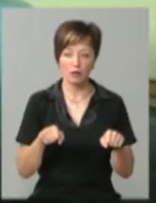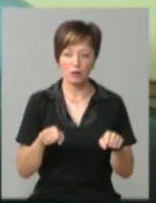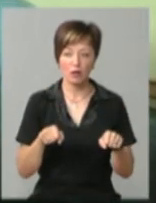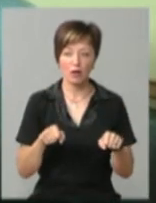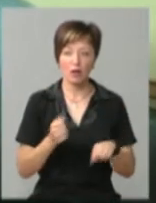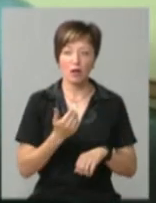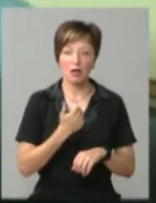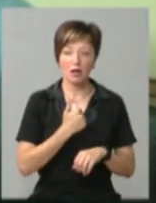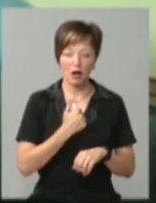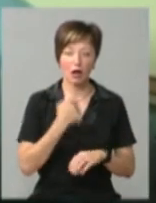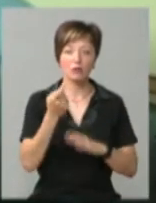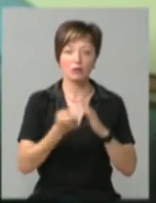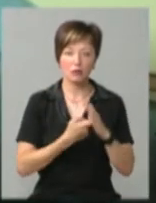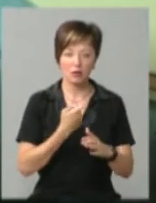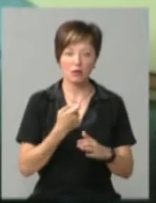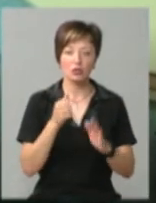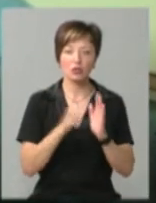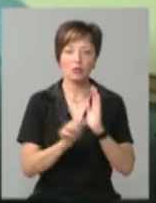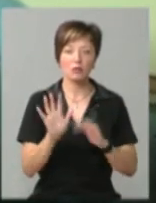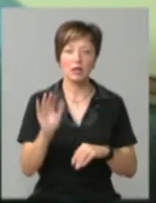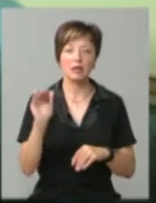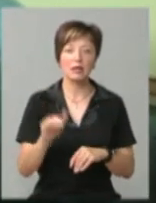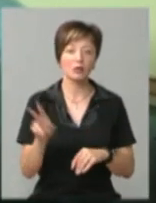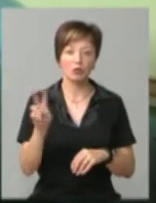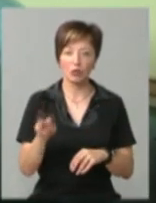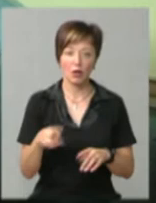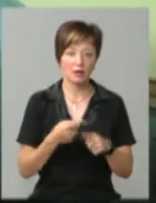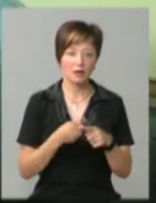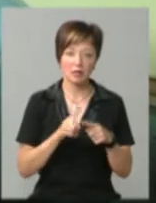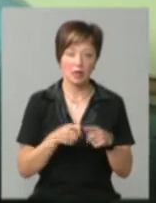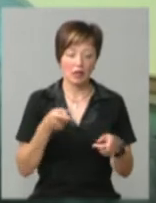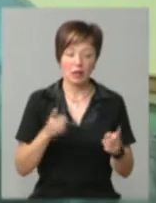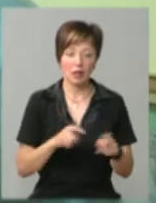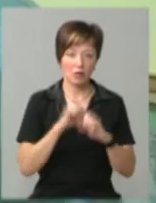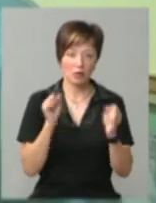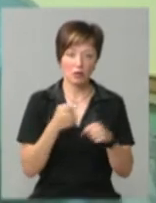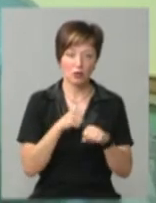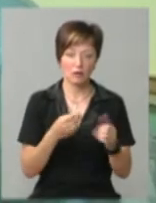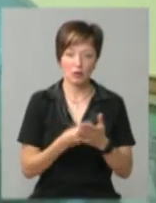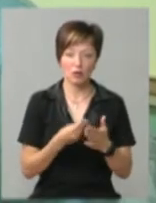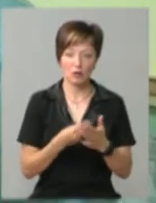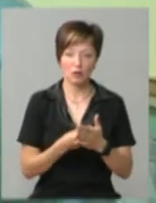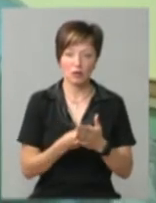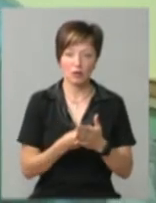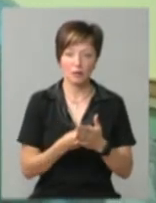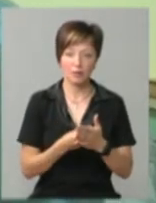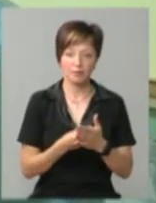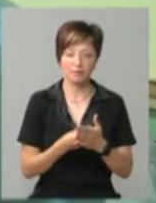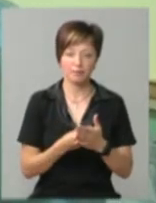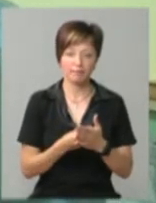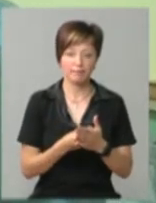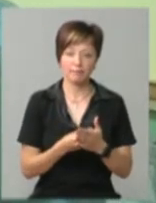бо я узнавав, ходив 65 тисяч доларів. Це нереальна сума для підняття.